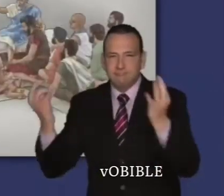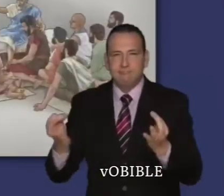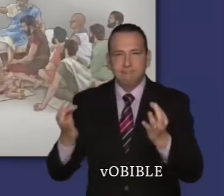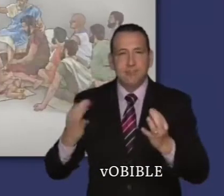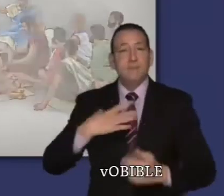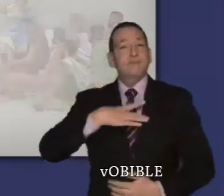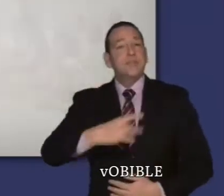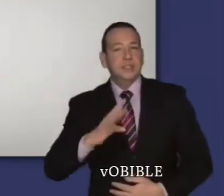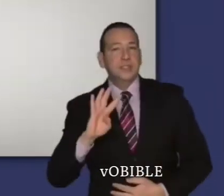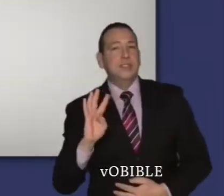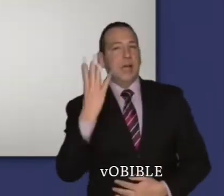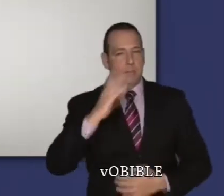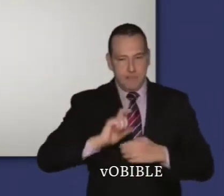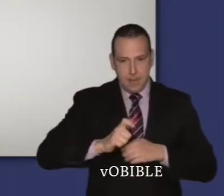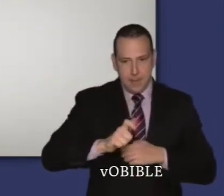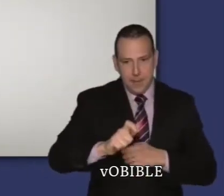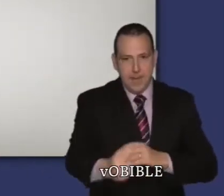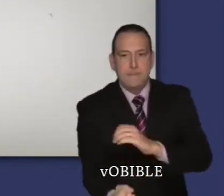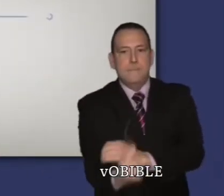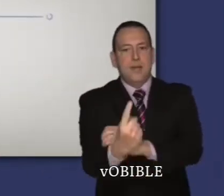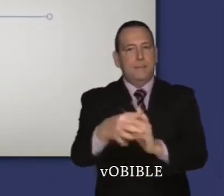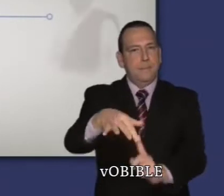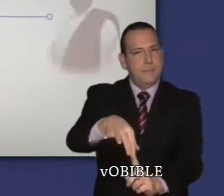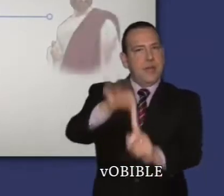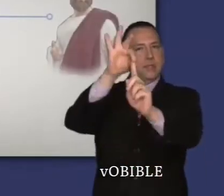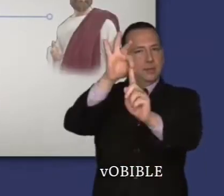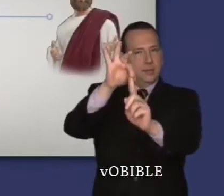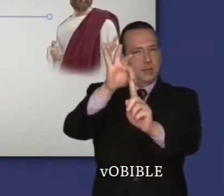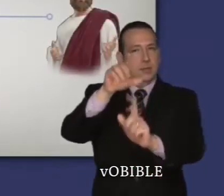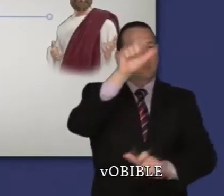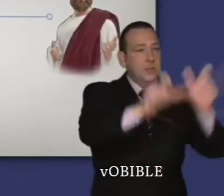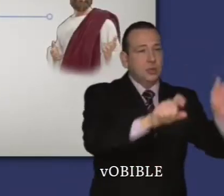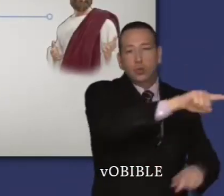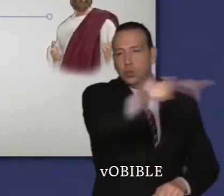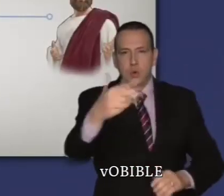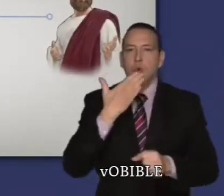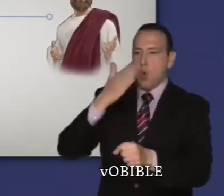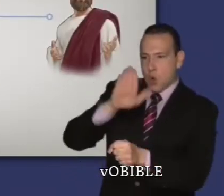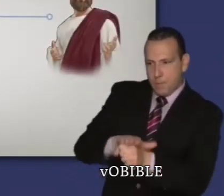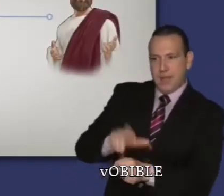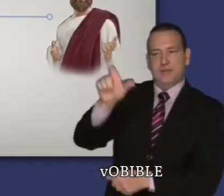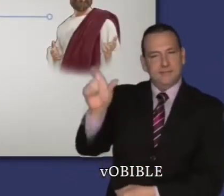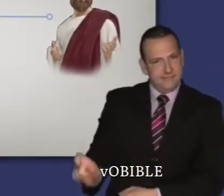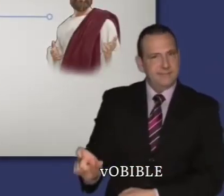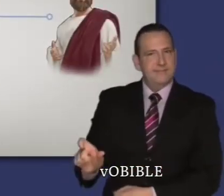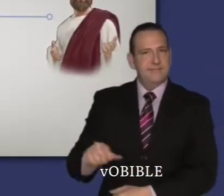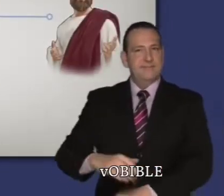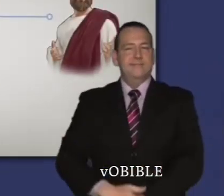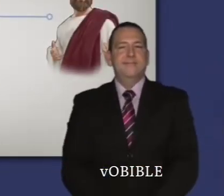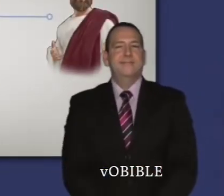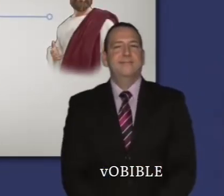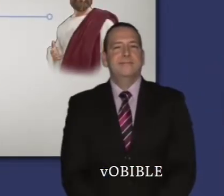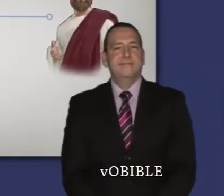ses fils. C'est dans la lignée de Judas qu'apparaîtra la descendance promise, c'est-à-dire Shiloh, celui à qui tous